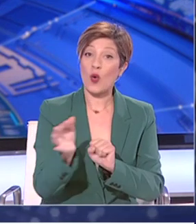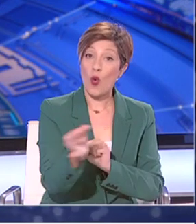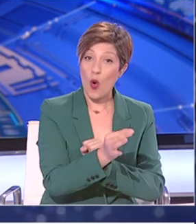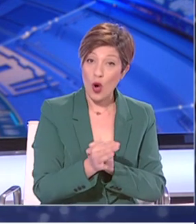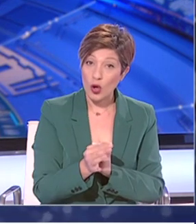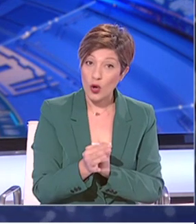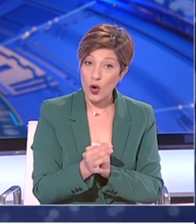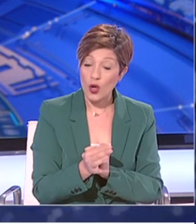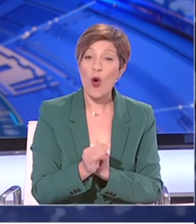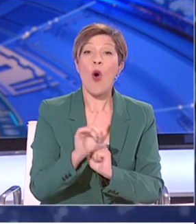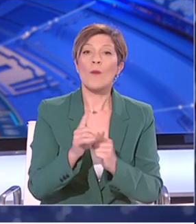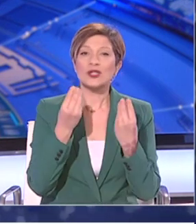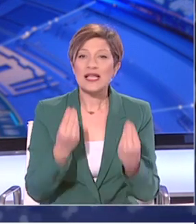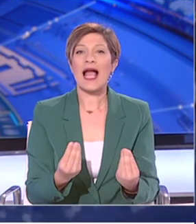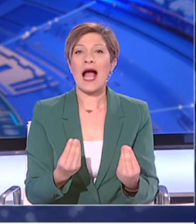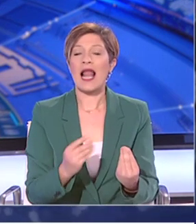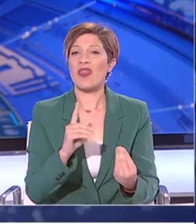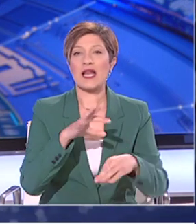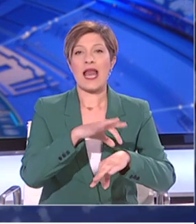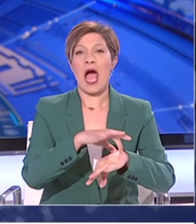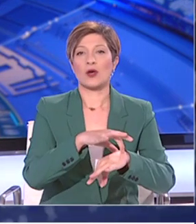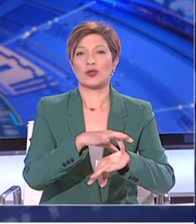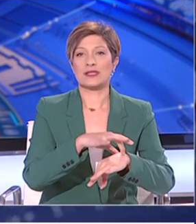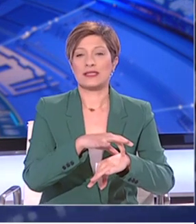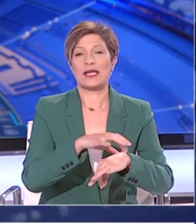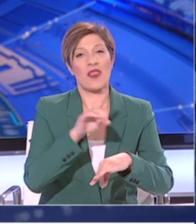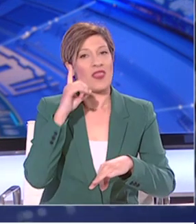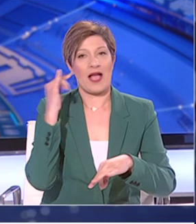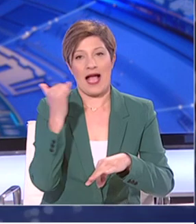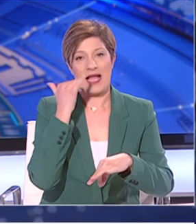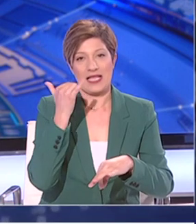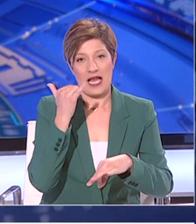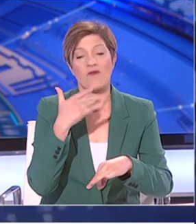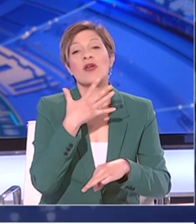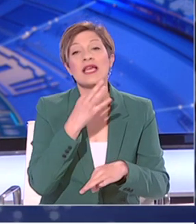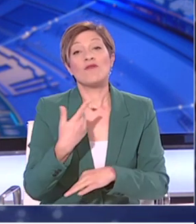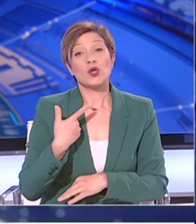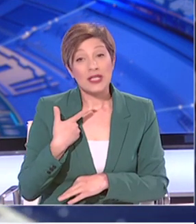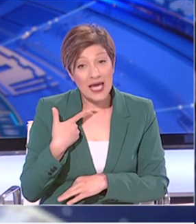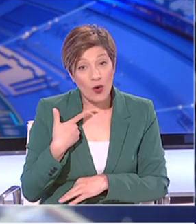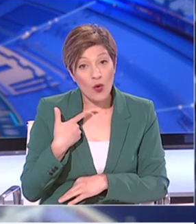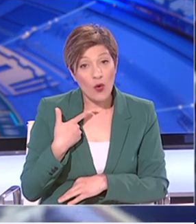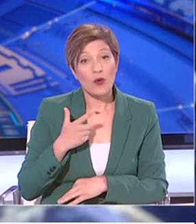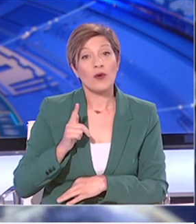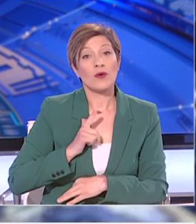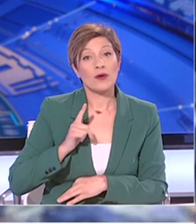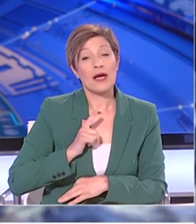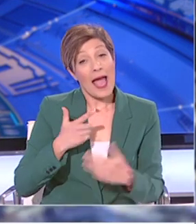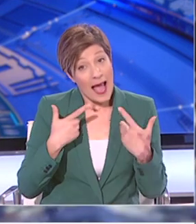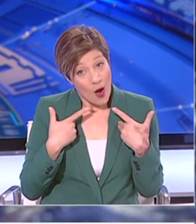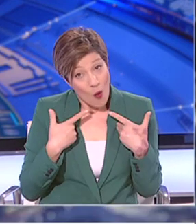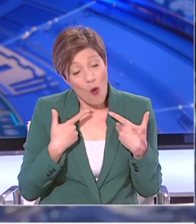πιθανώς να έχουν τον ιόν και να μην τον γνωρίζουν. Γι' αυτό η δική μου θέση, όπως προανάφεραν και ο συνάδελφος, είναι ότι να φορούν μάσκες